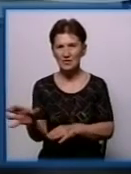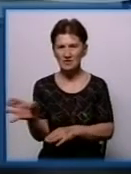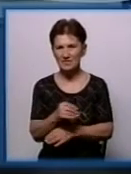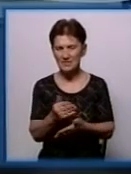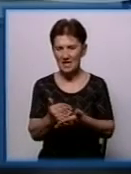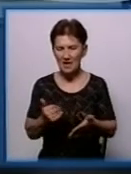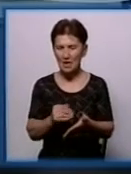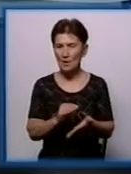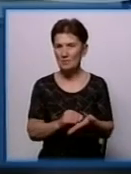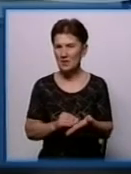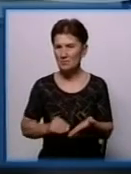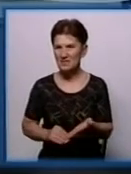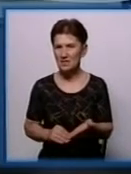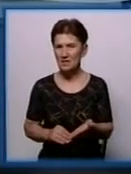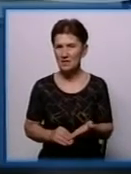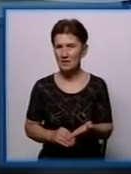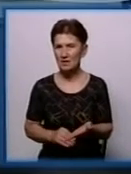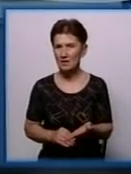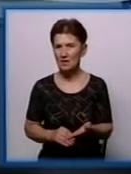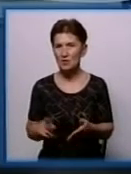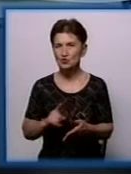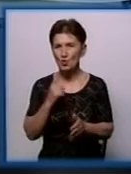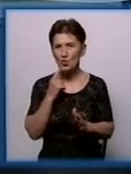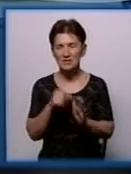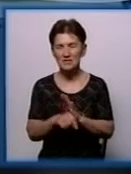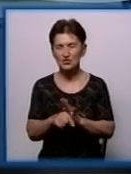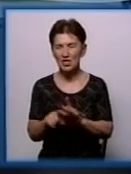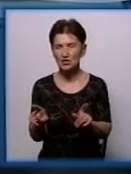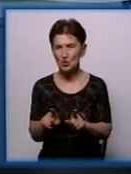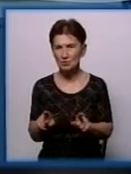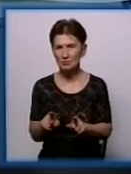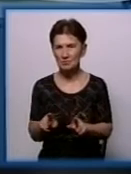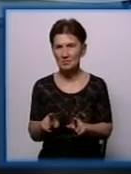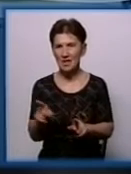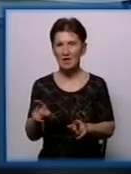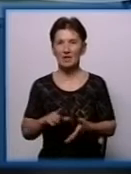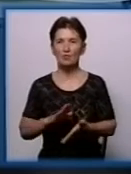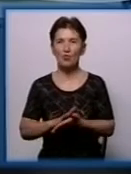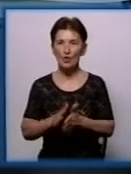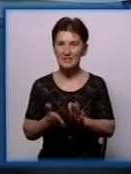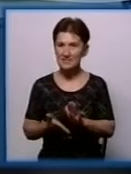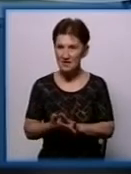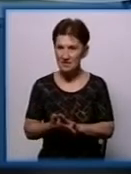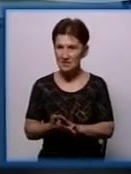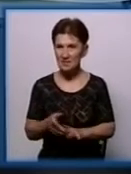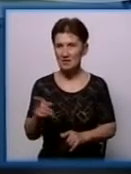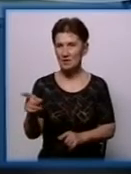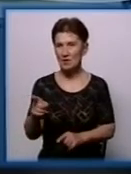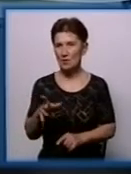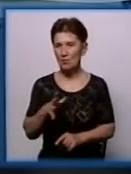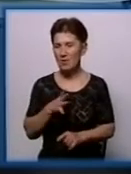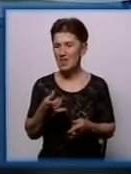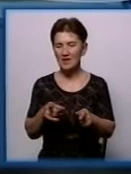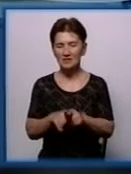наприклад, не домонтовано пожежну сигналізацію, що означає це, що позиція ДСНС була такою ж чіткою